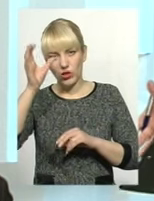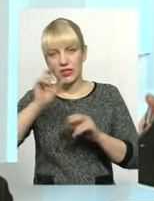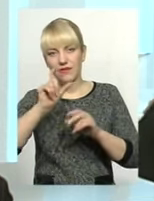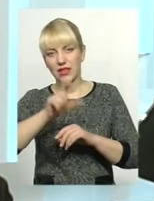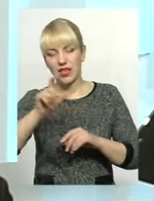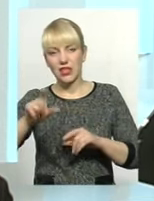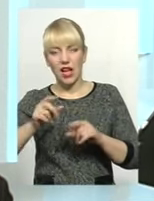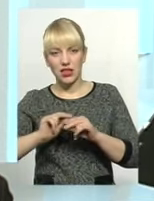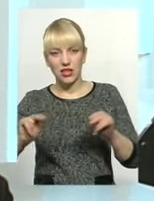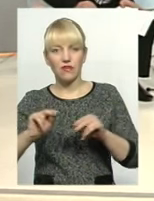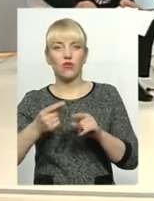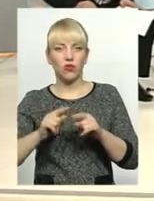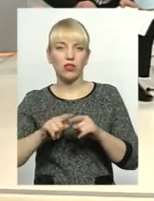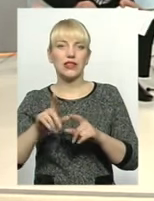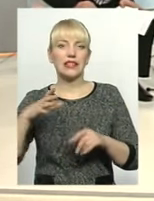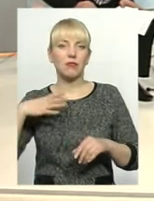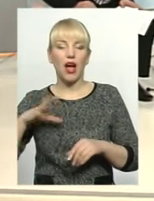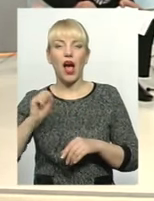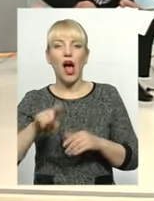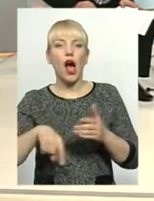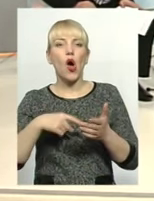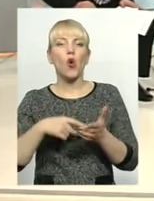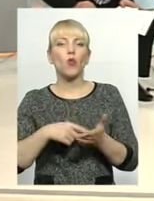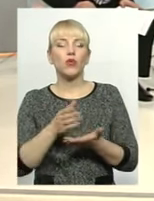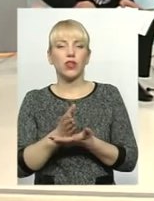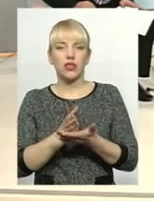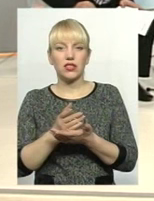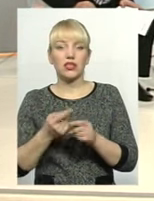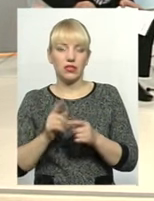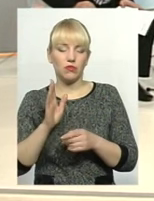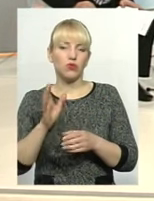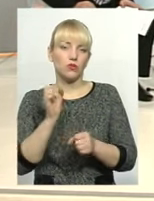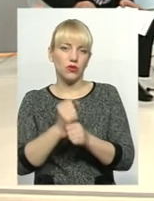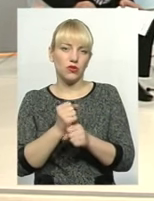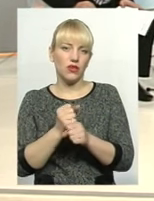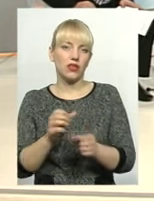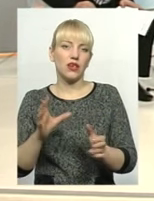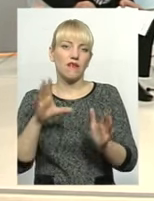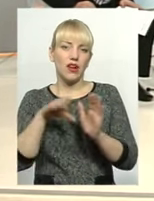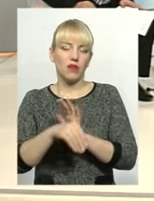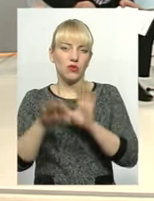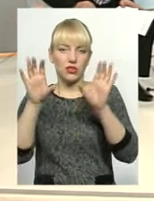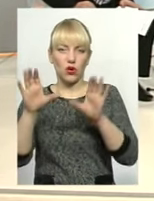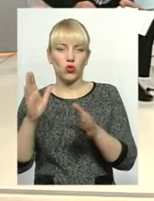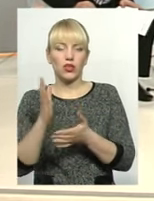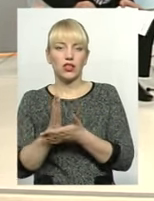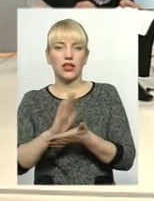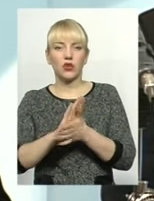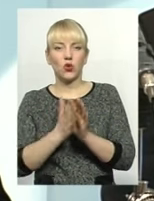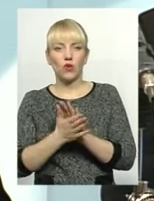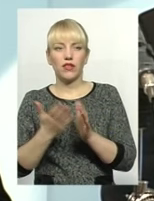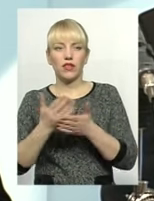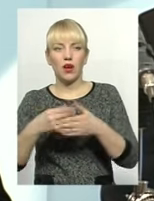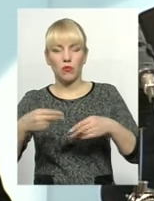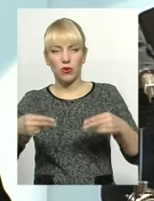комунальні підприємства? Комунальні служби будуть діяти в рамках чинного законодавства, є договір, є угоди